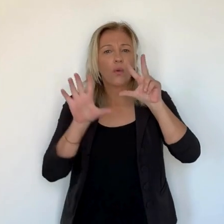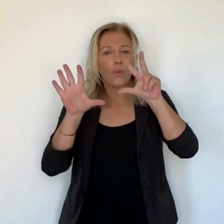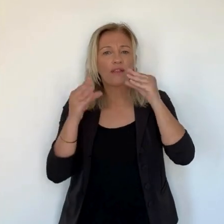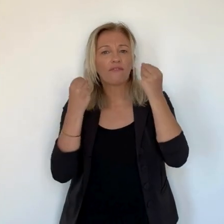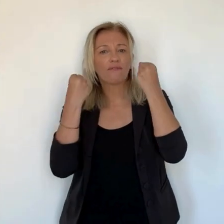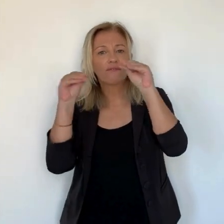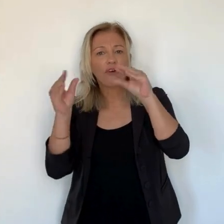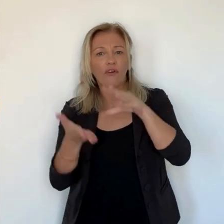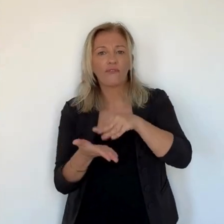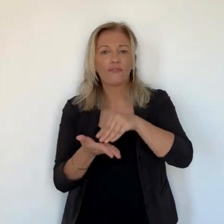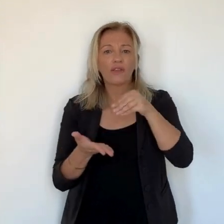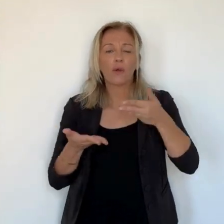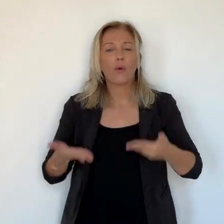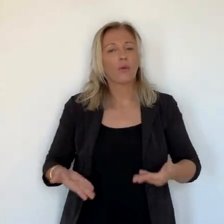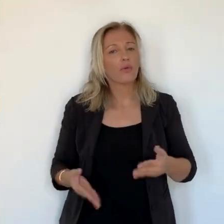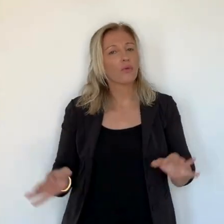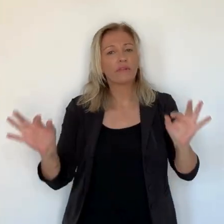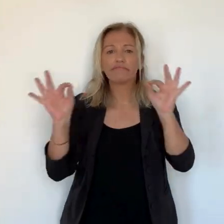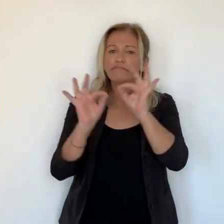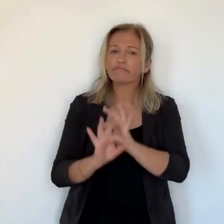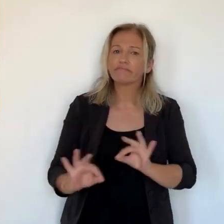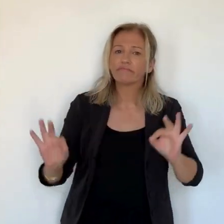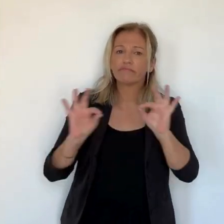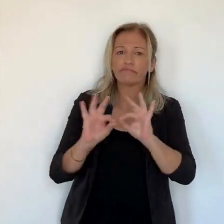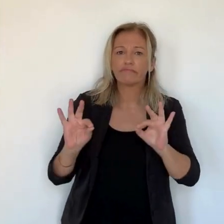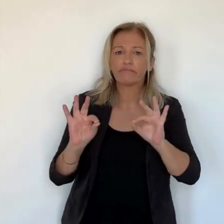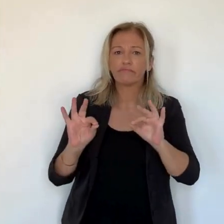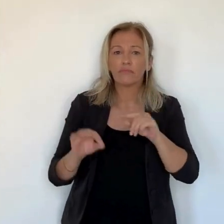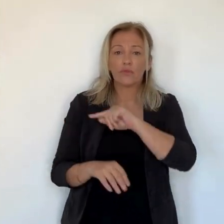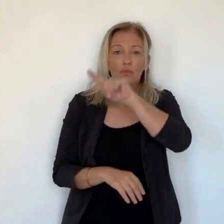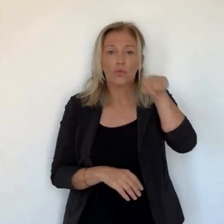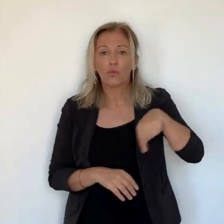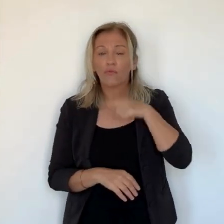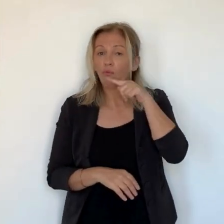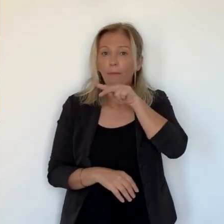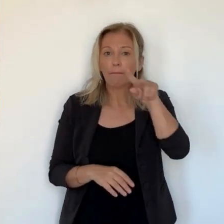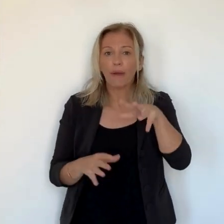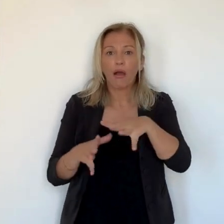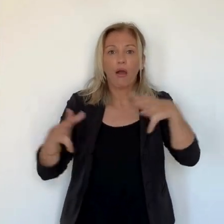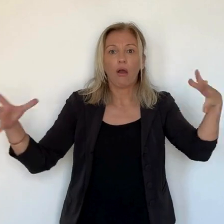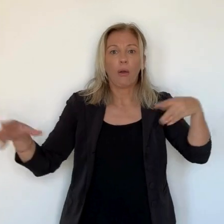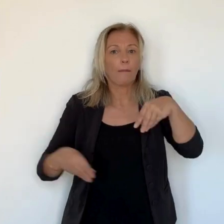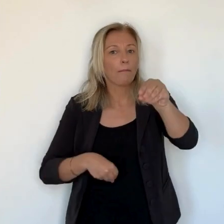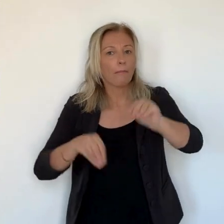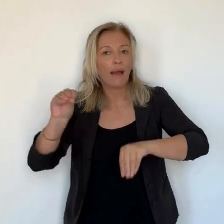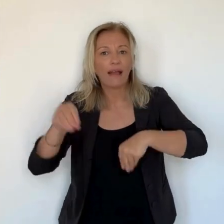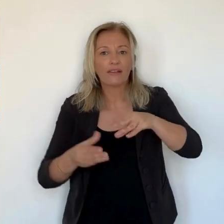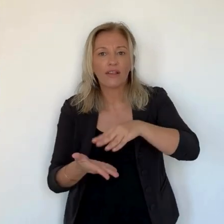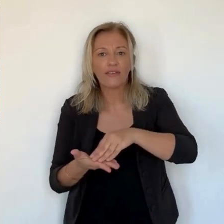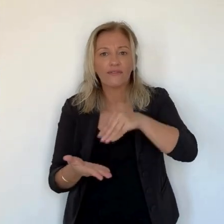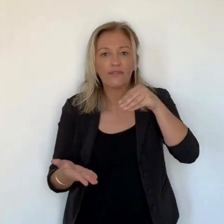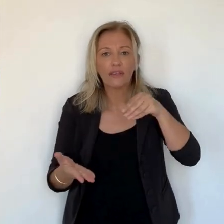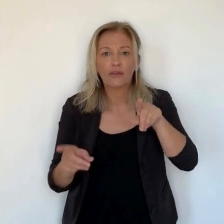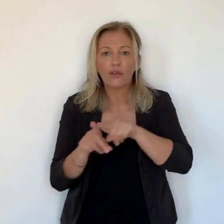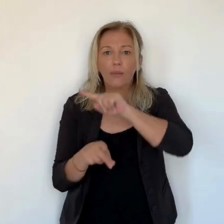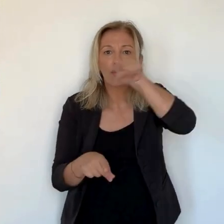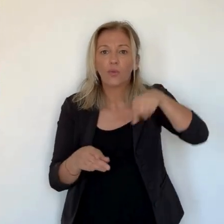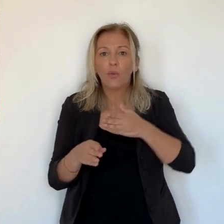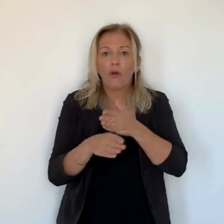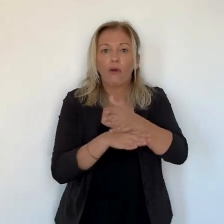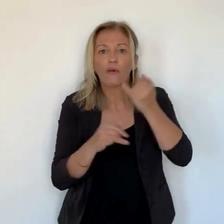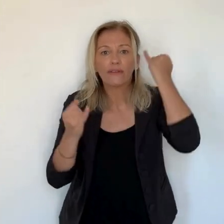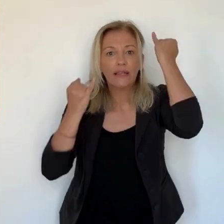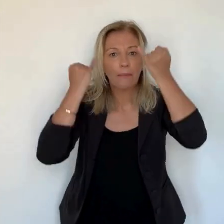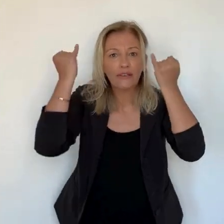Et aujourd'hui, il n'y en a plus du tout. L'hypothèse de Jojo Bisgambi, il n en est sans doute pas suffisante pour expliquer le constat. Nulle trace,